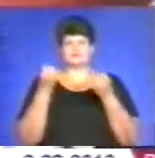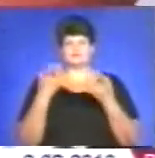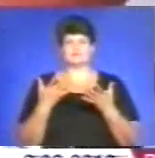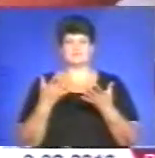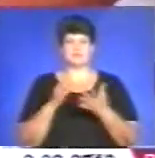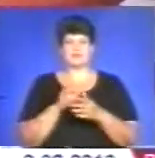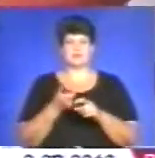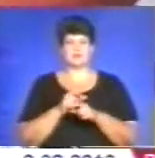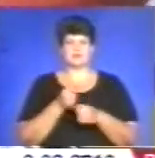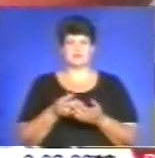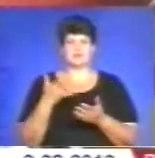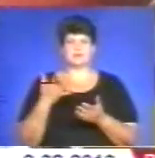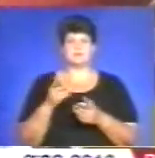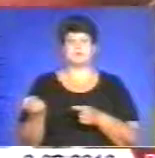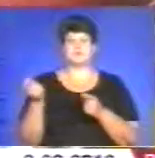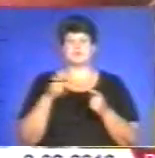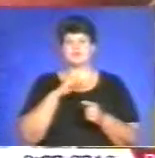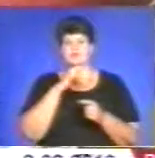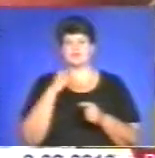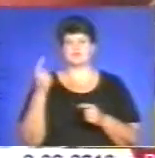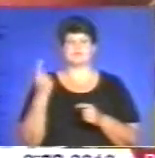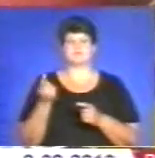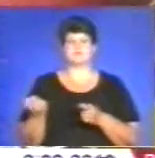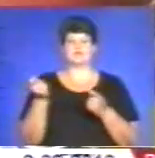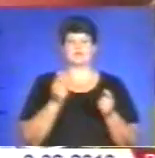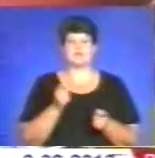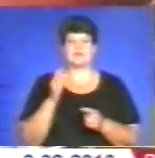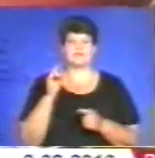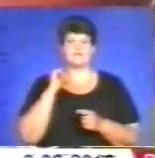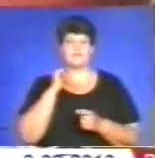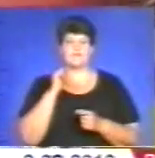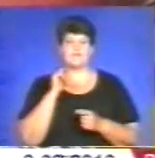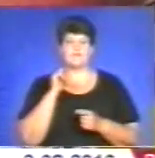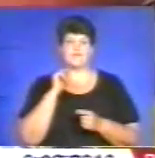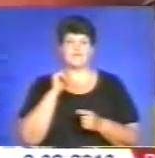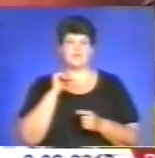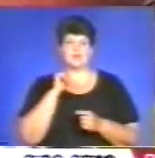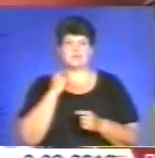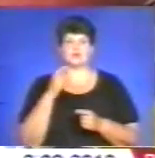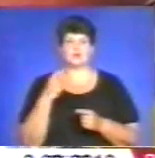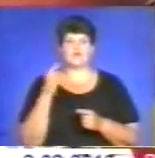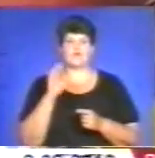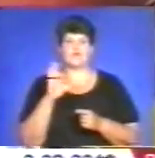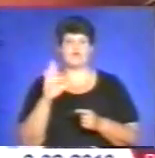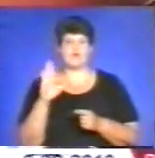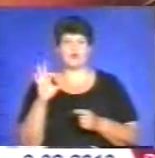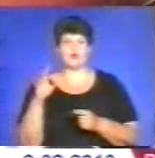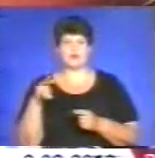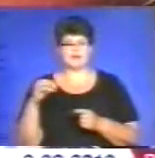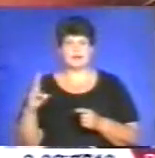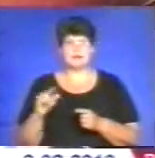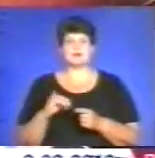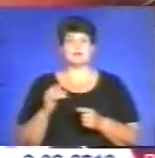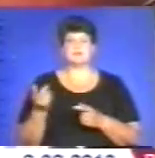із Волині, із Черновицької області. Я думаю, що в цьому році ми не будемо асфальт заводити з інших областей. Це